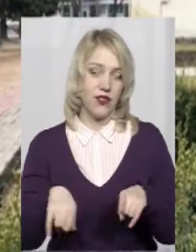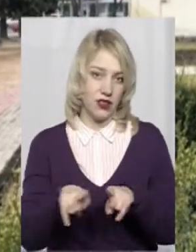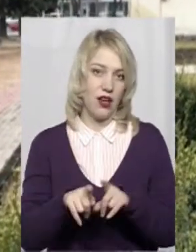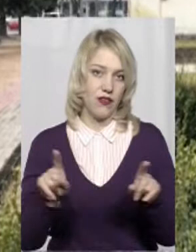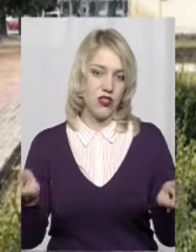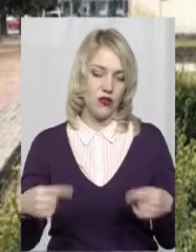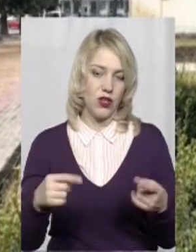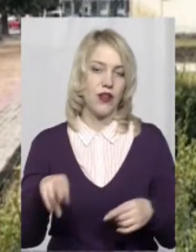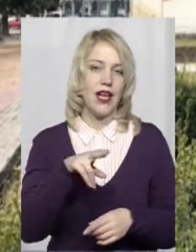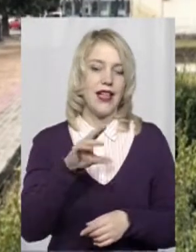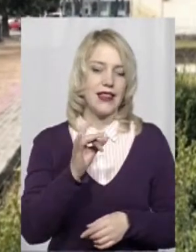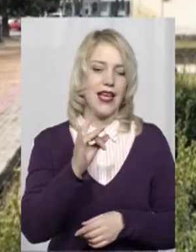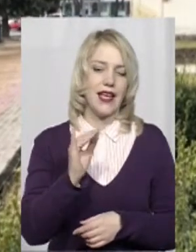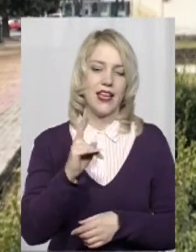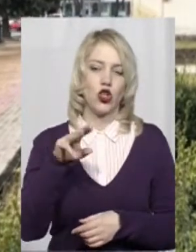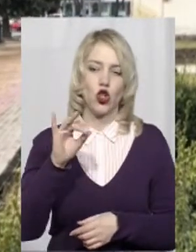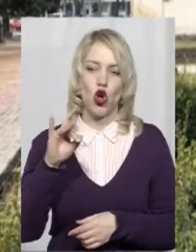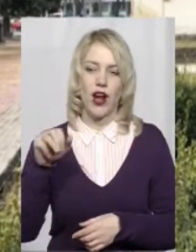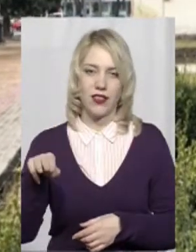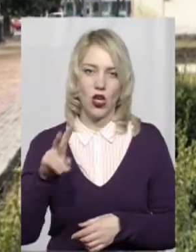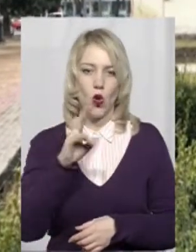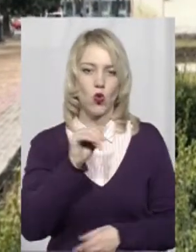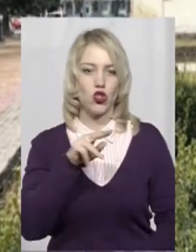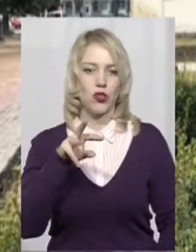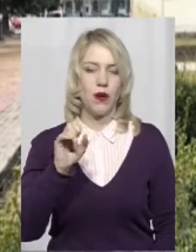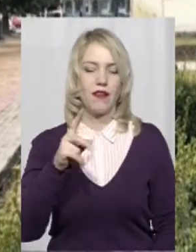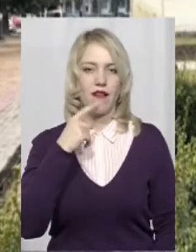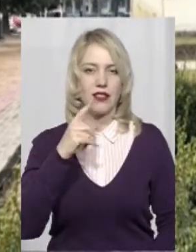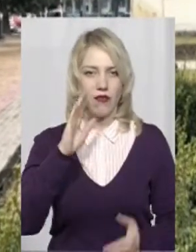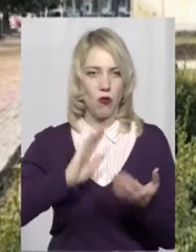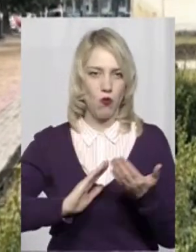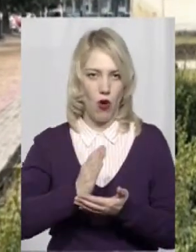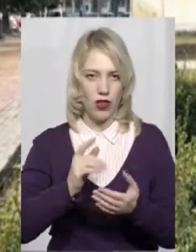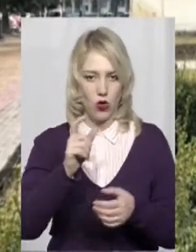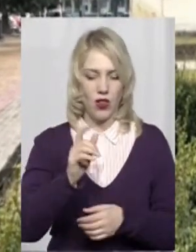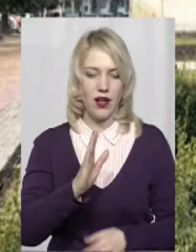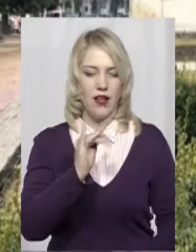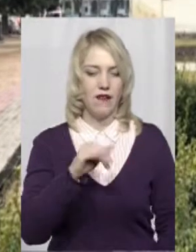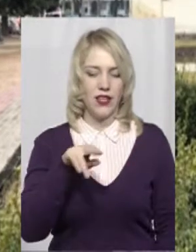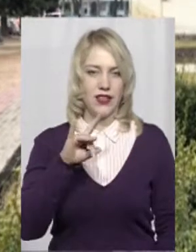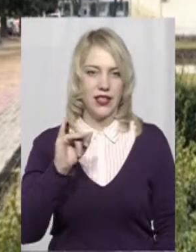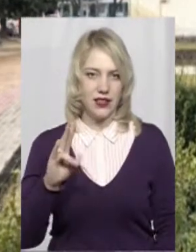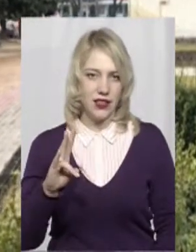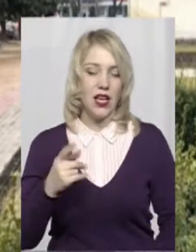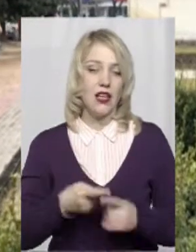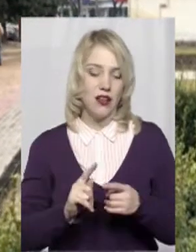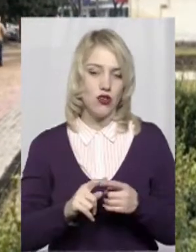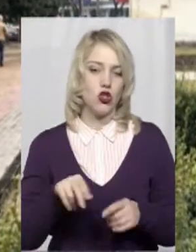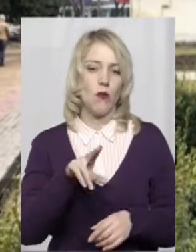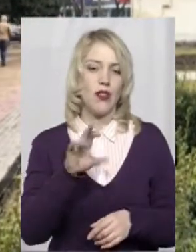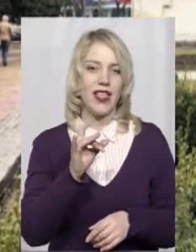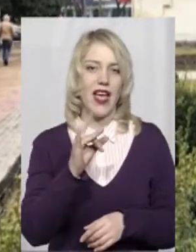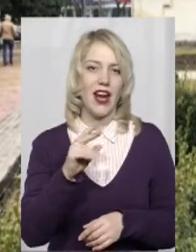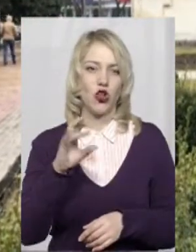директорат Кучми, як казав видатний політолог Відрін. І в чому директораті мали